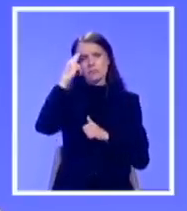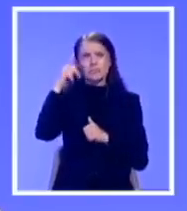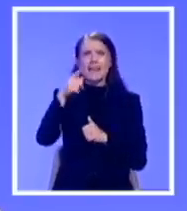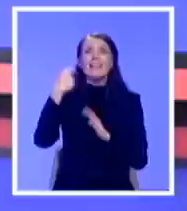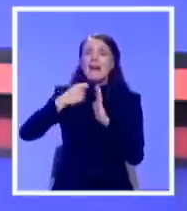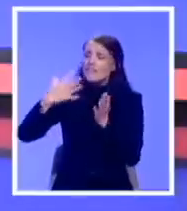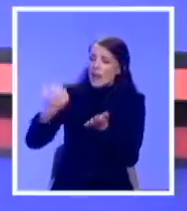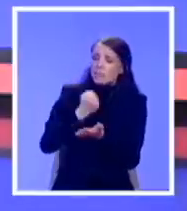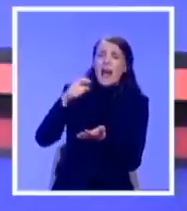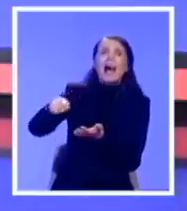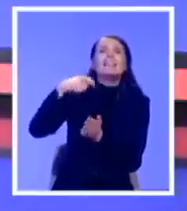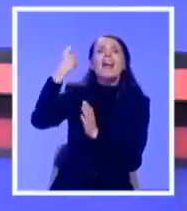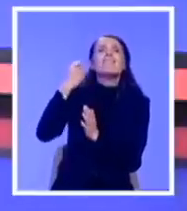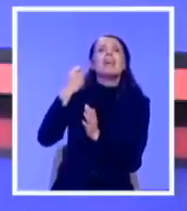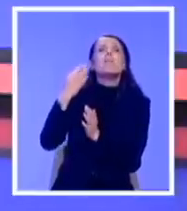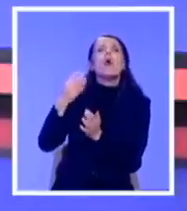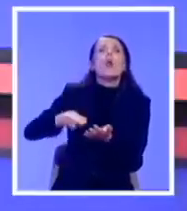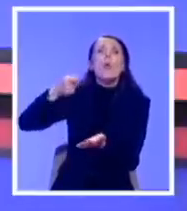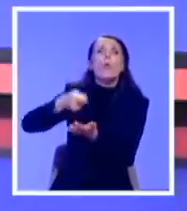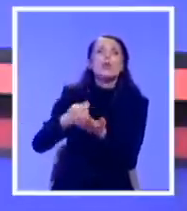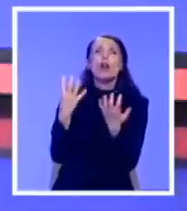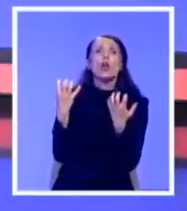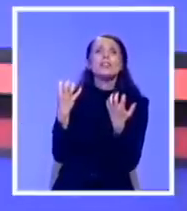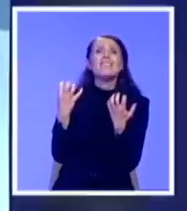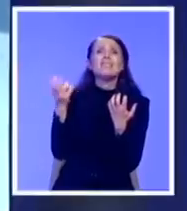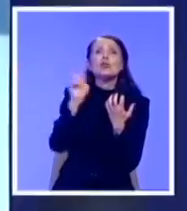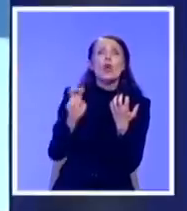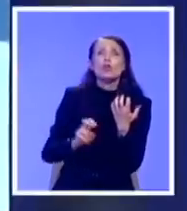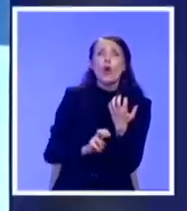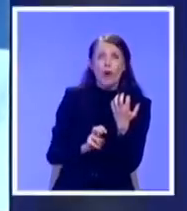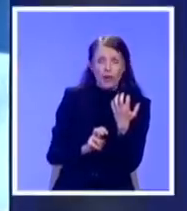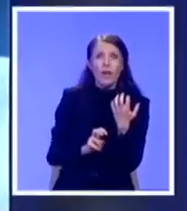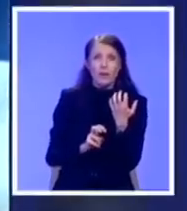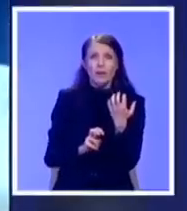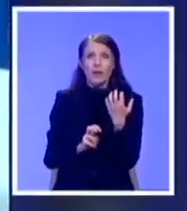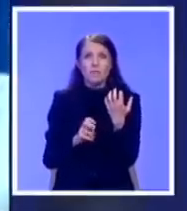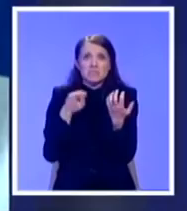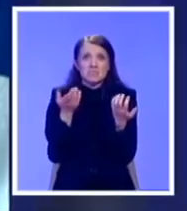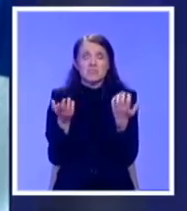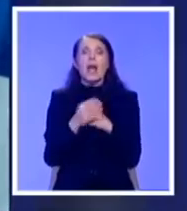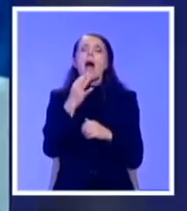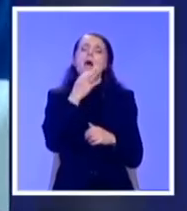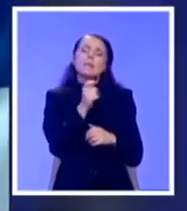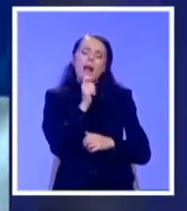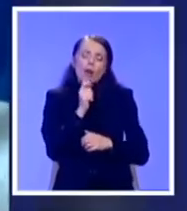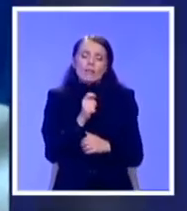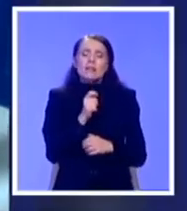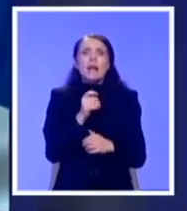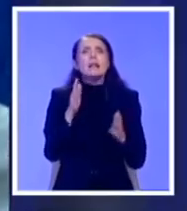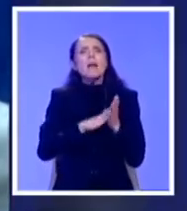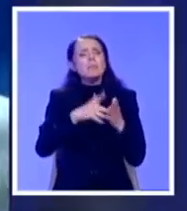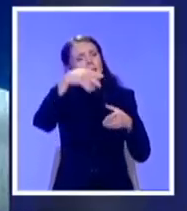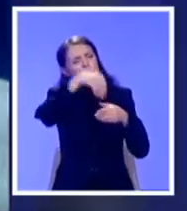Nije budžet sve i svija, naravno. Naravno da Ali je dosta bitan i dosta potrebno. Je li imate u vašim redovima ljude koji se bave